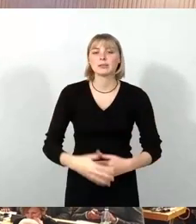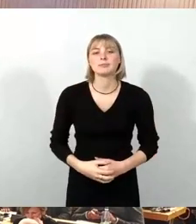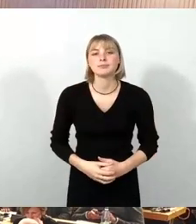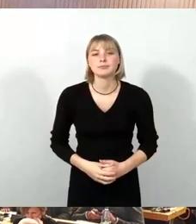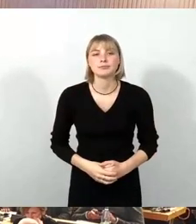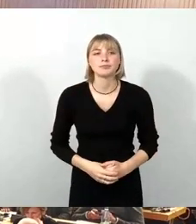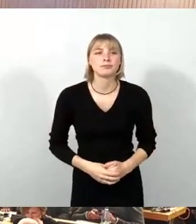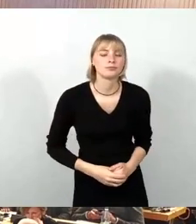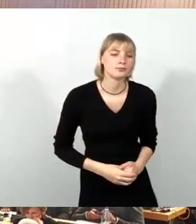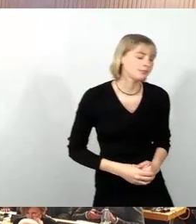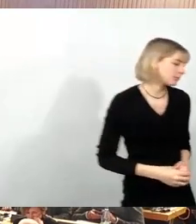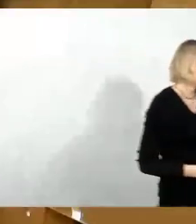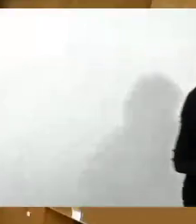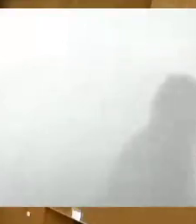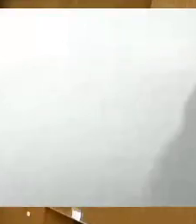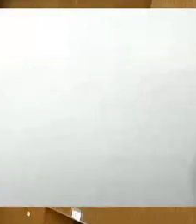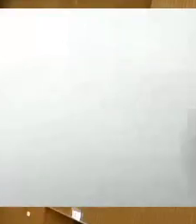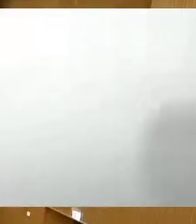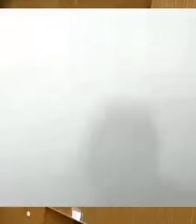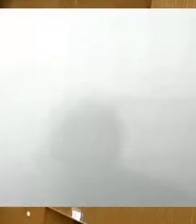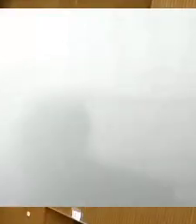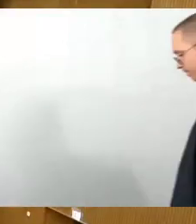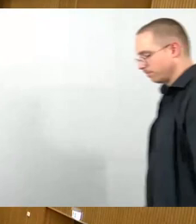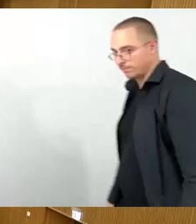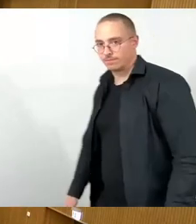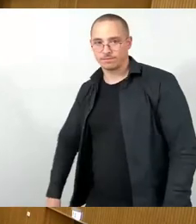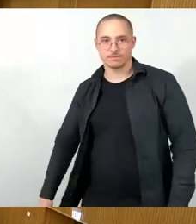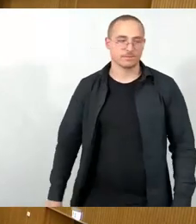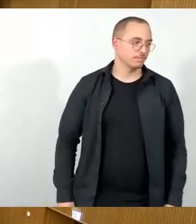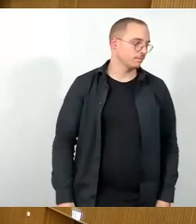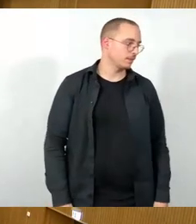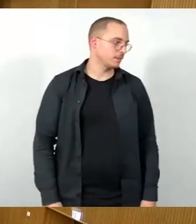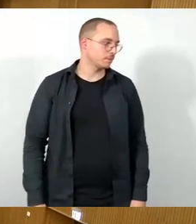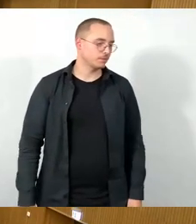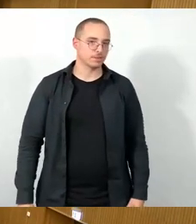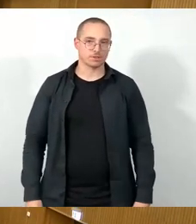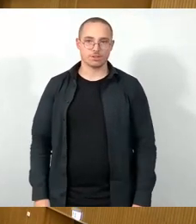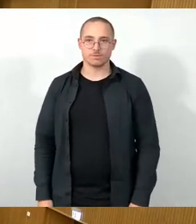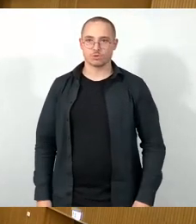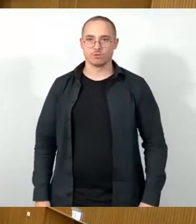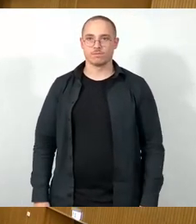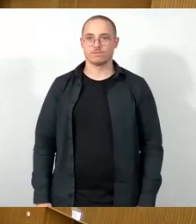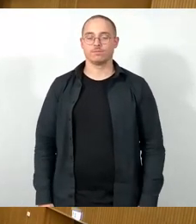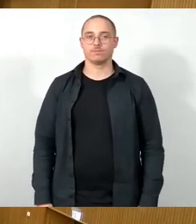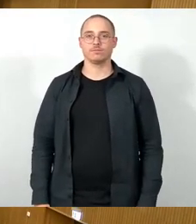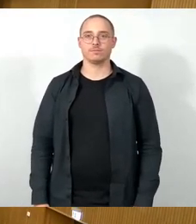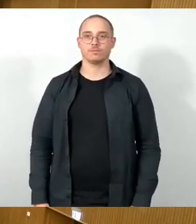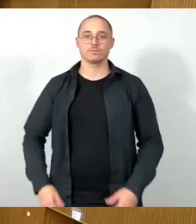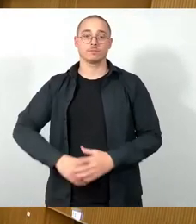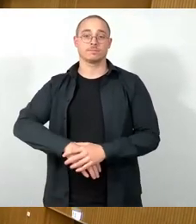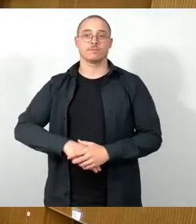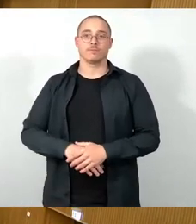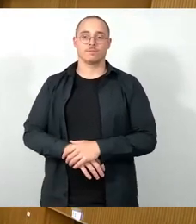So, meine Damen, meine Herren, dann ist erstmal die Rednerliste abgearbeitet. Und insoweit könnten wir in die Beschlussfassung